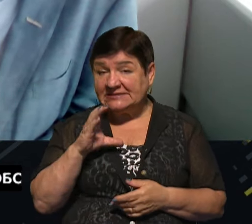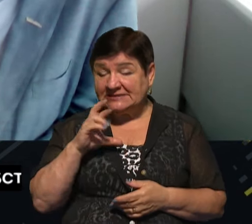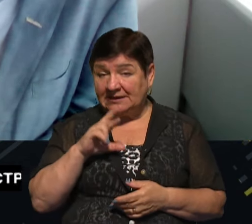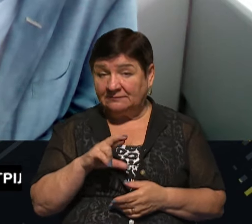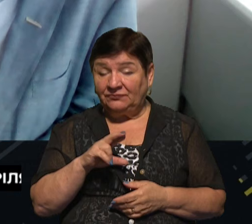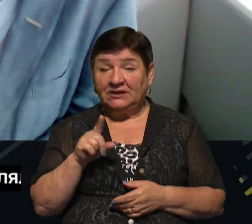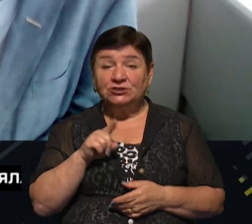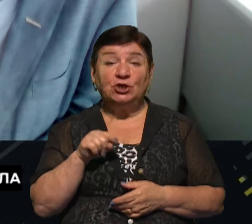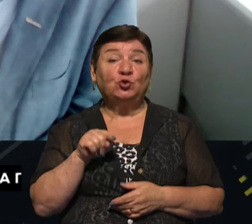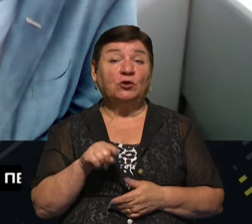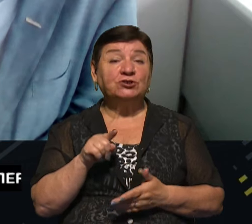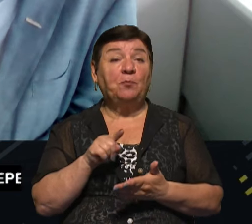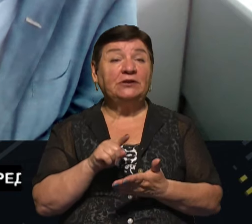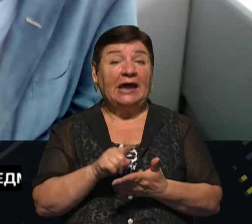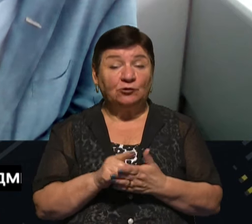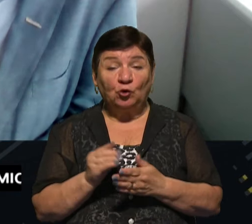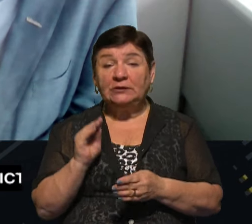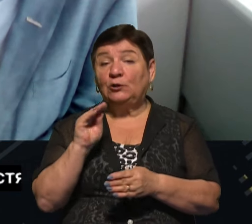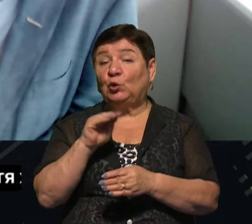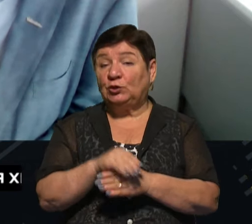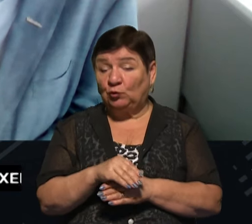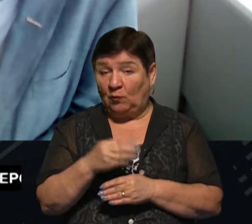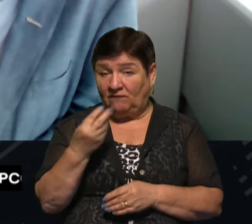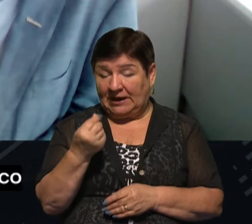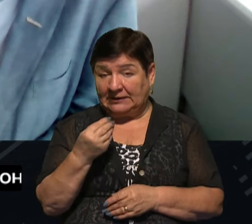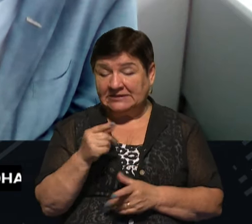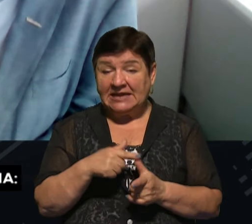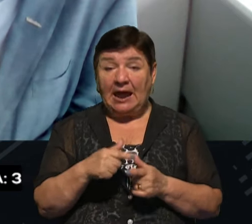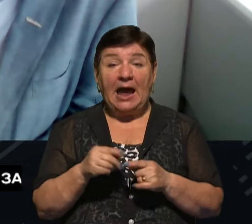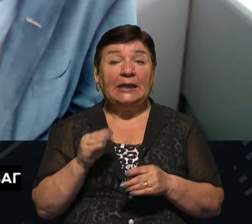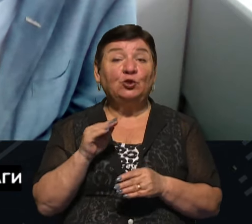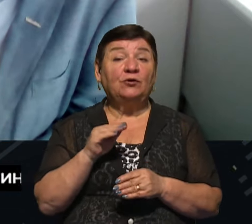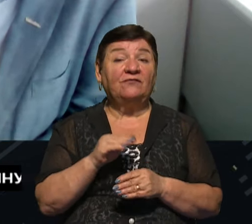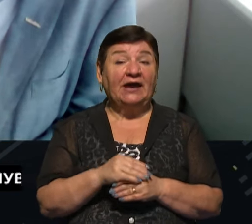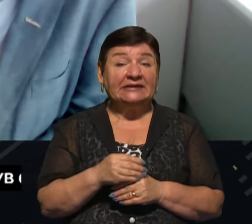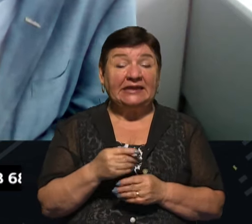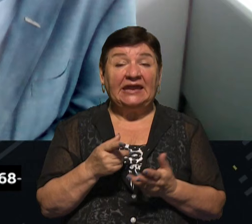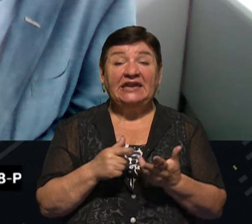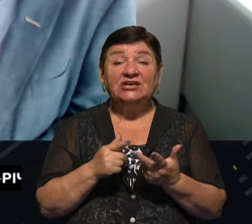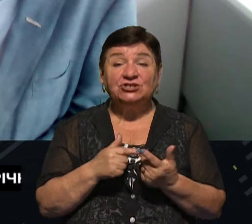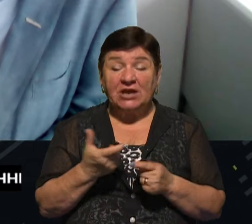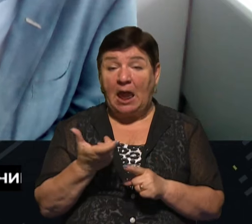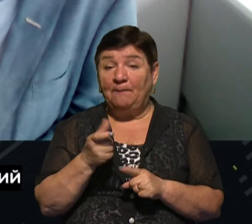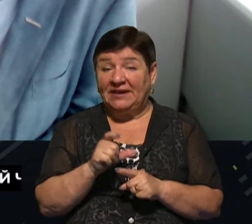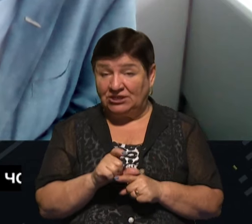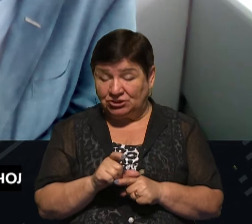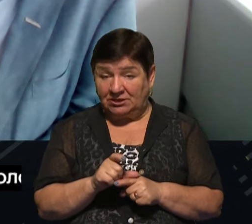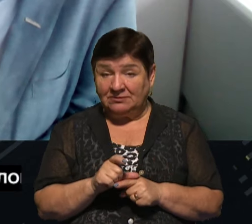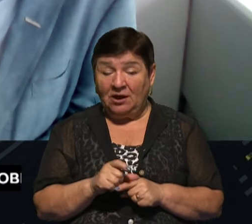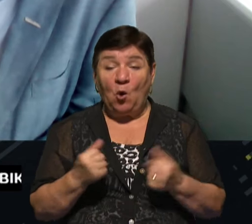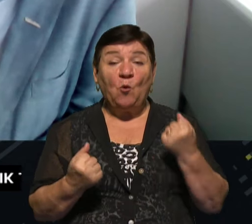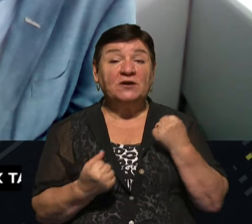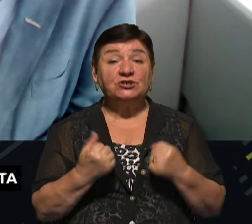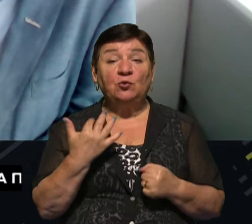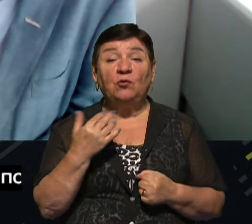Чи той же податок на додану вартість, але додавати ще коліщат більше у машину,